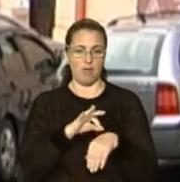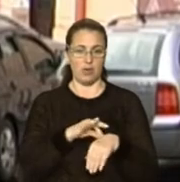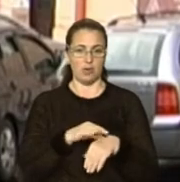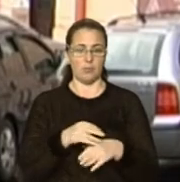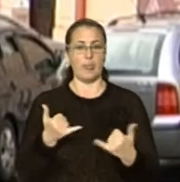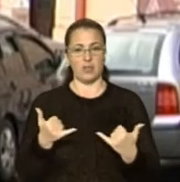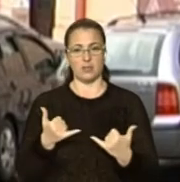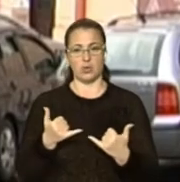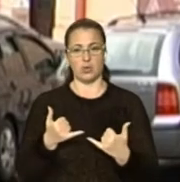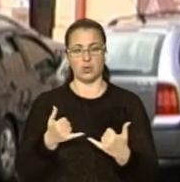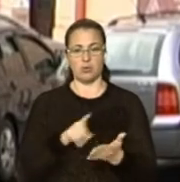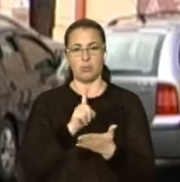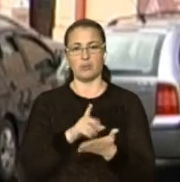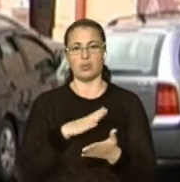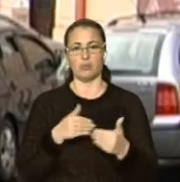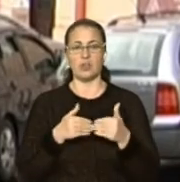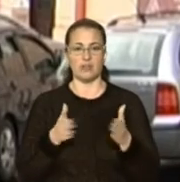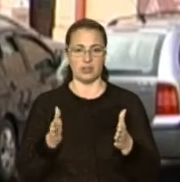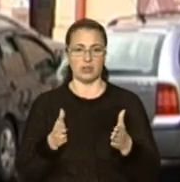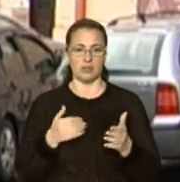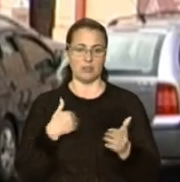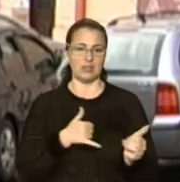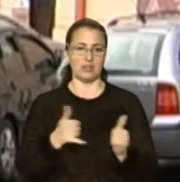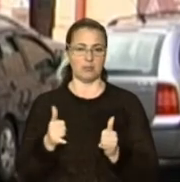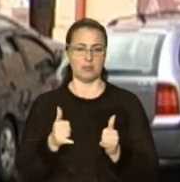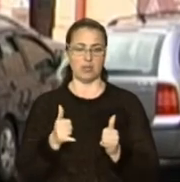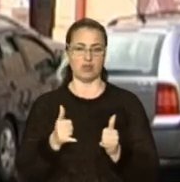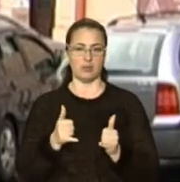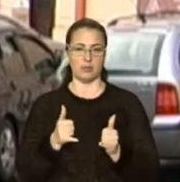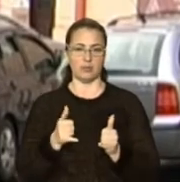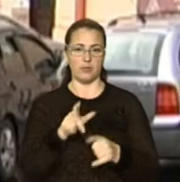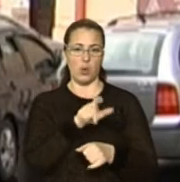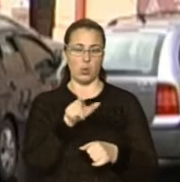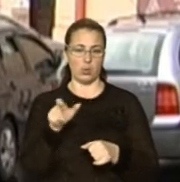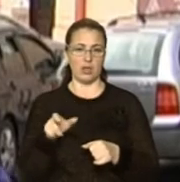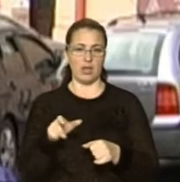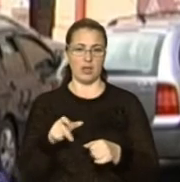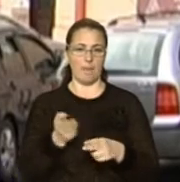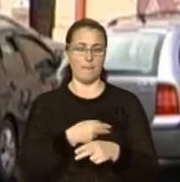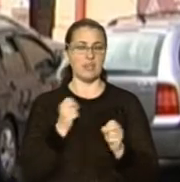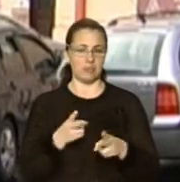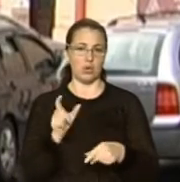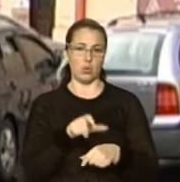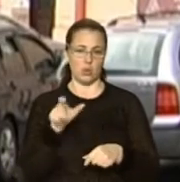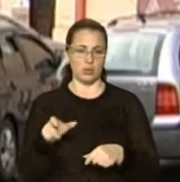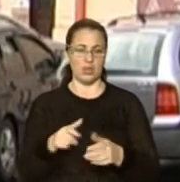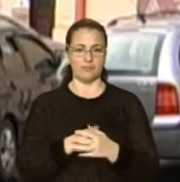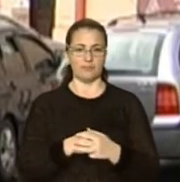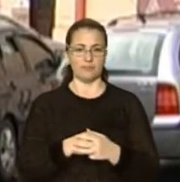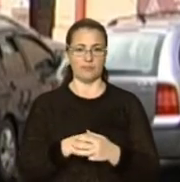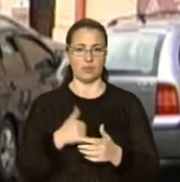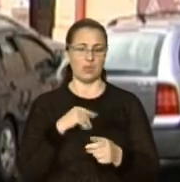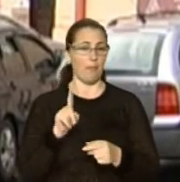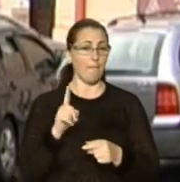Сьогодні ми мали відкриватися, але ми забезпечуємо безпеку людей, безпеку у нас. Саме